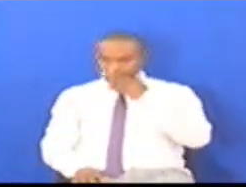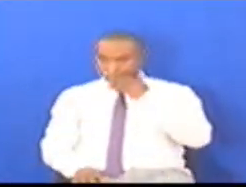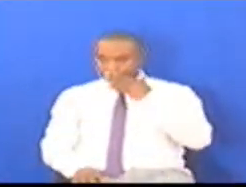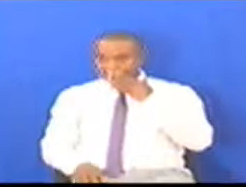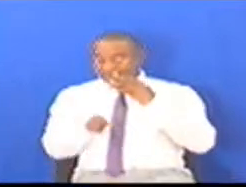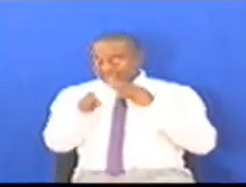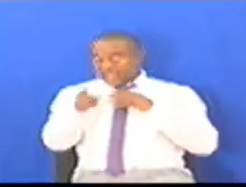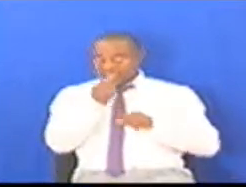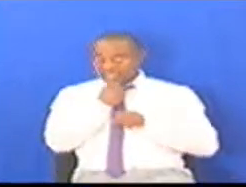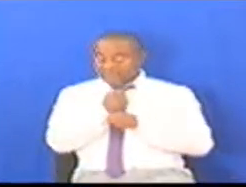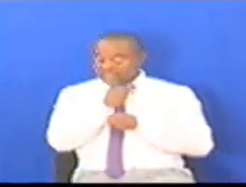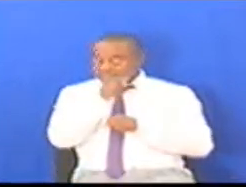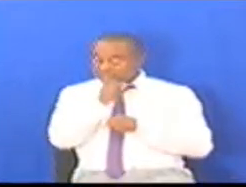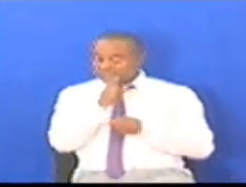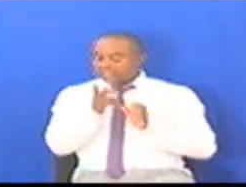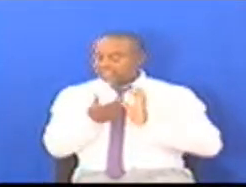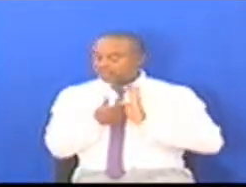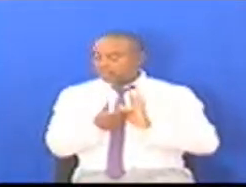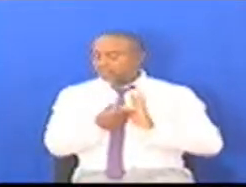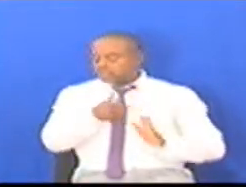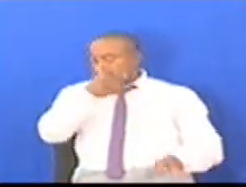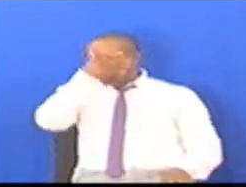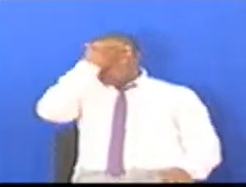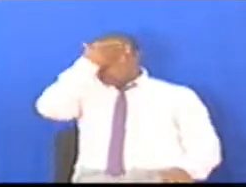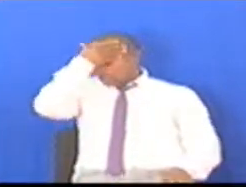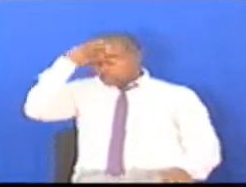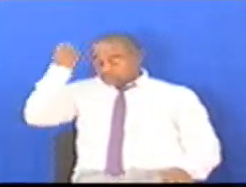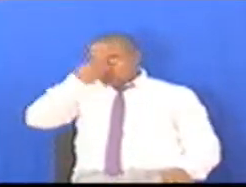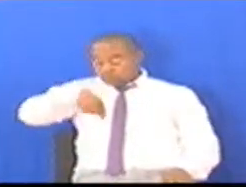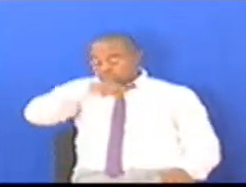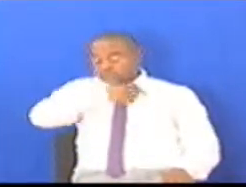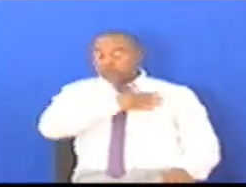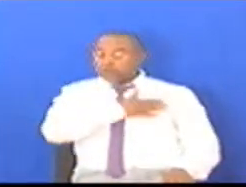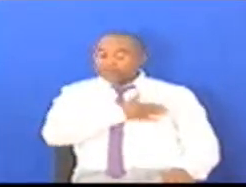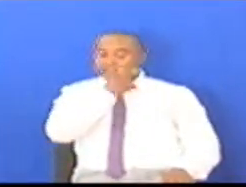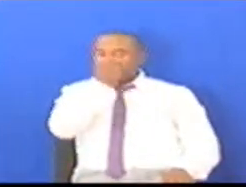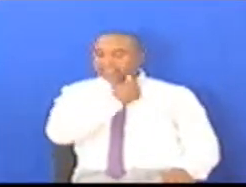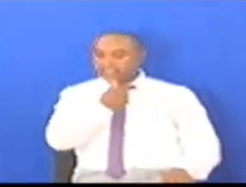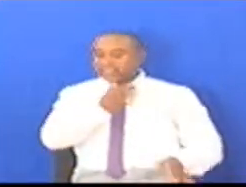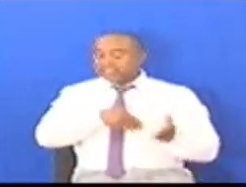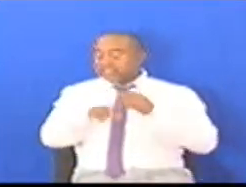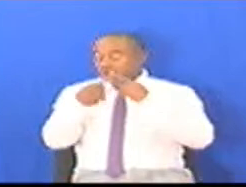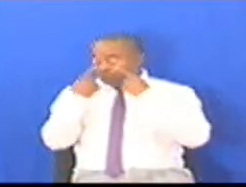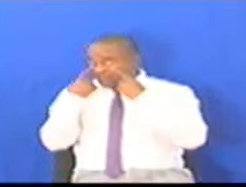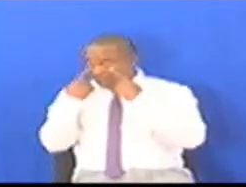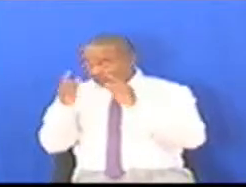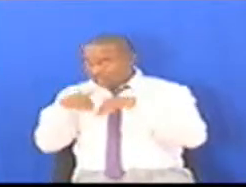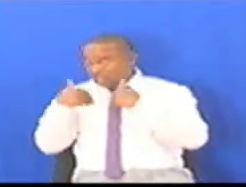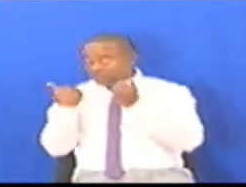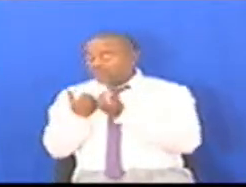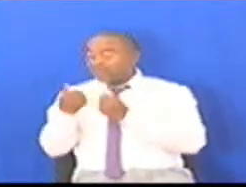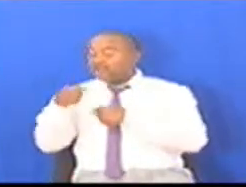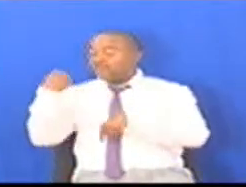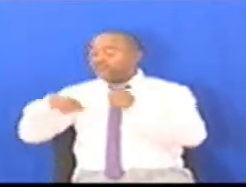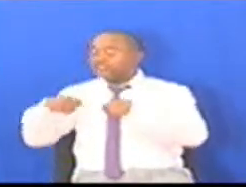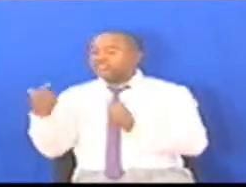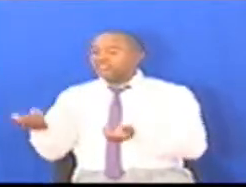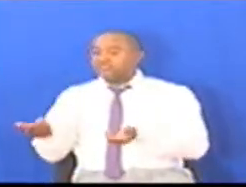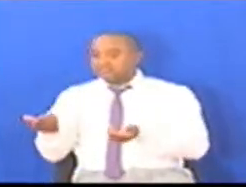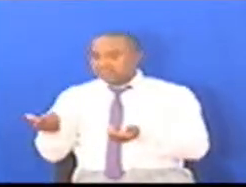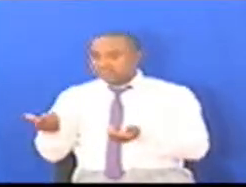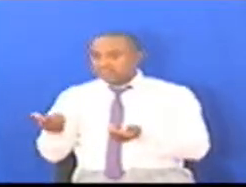Tunasauju kumla kwanza la kuipenda Taifa la Tanzania Tunaenda kwenye misingi tuya vyama vya siyasa Vyama vinapita tu Lakini